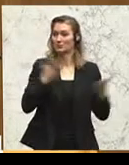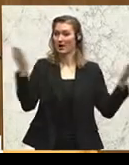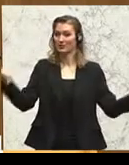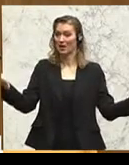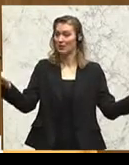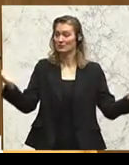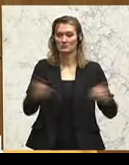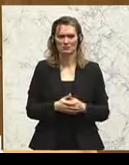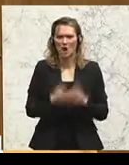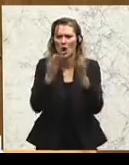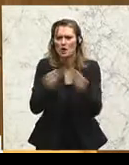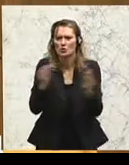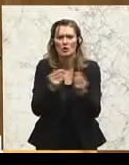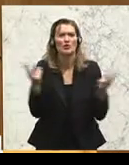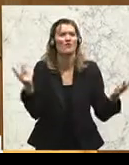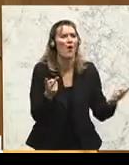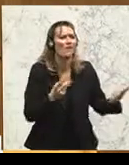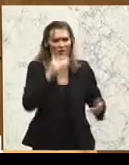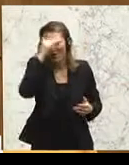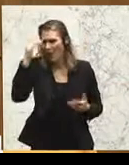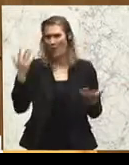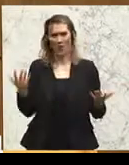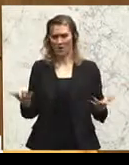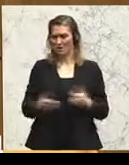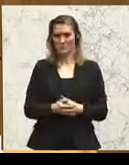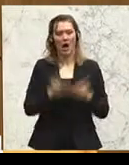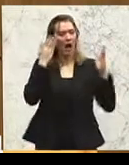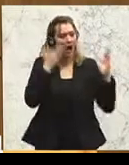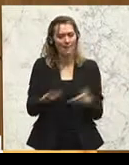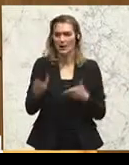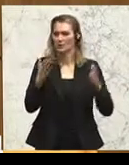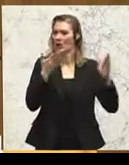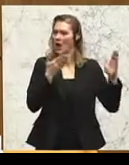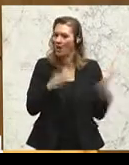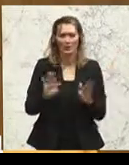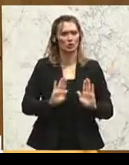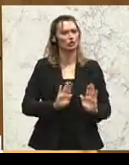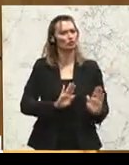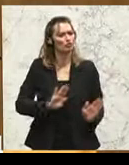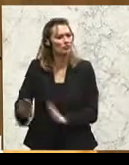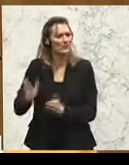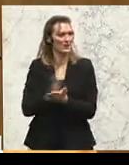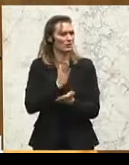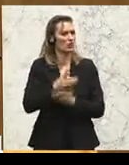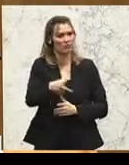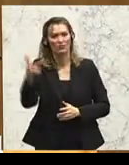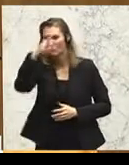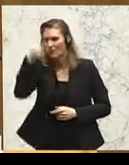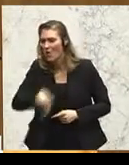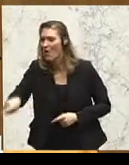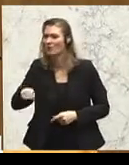Lösungsansätze? Ihnen geht es nur darum, abzulenken, abzuschieben, die Entscheidungen der Bevölkerung